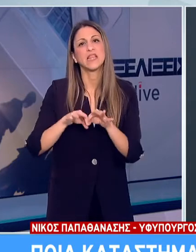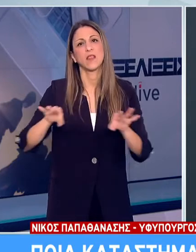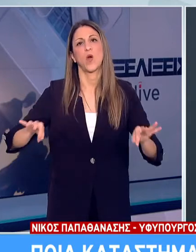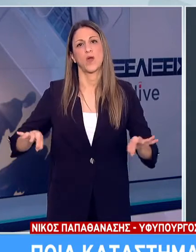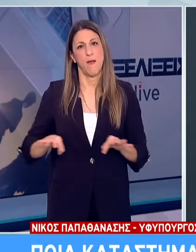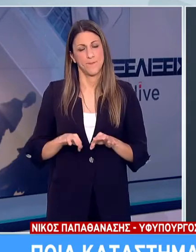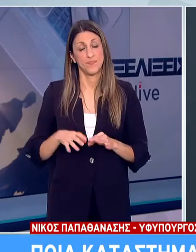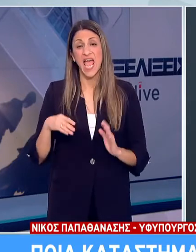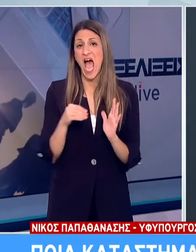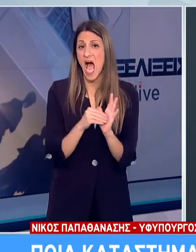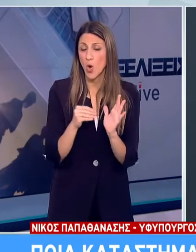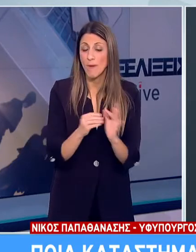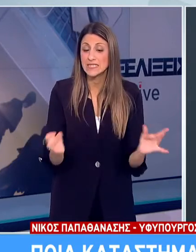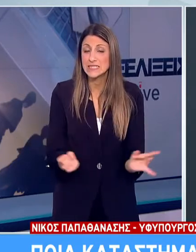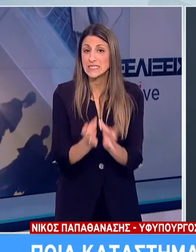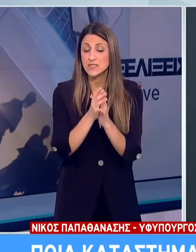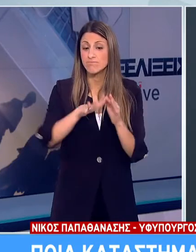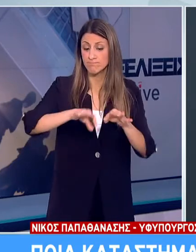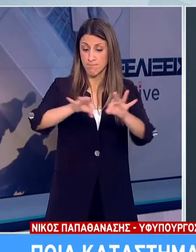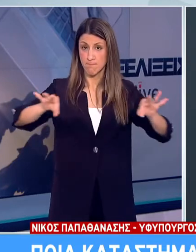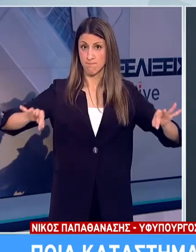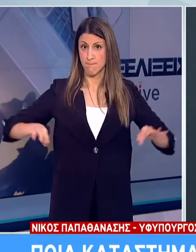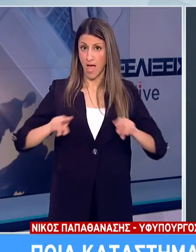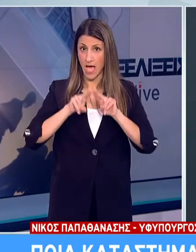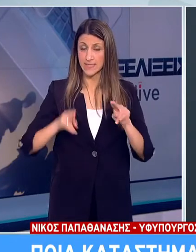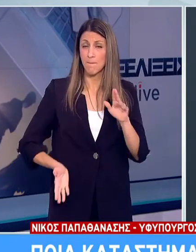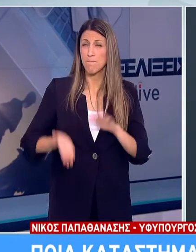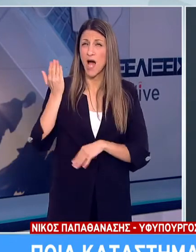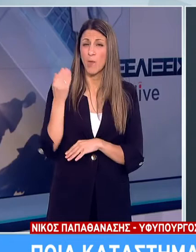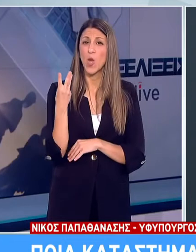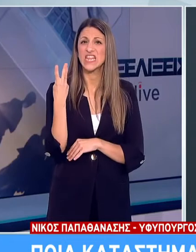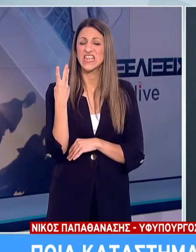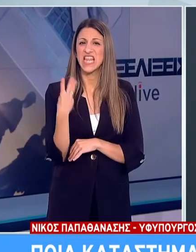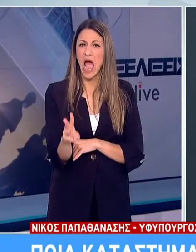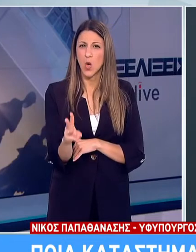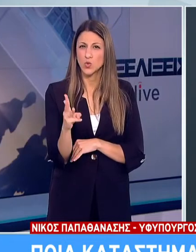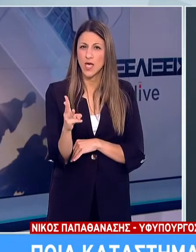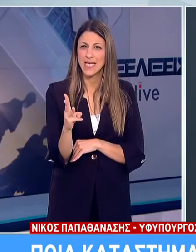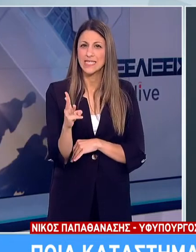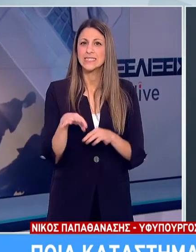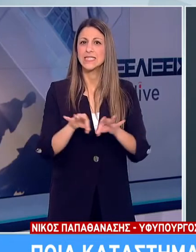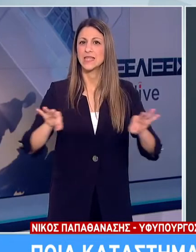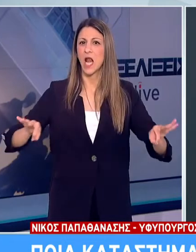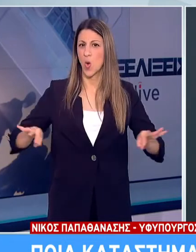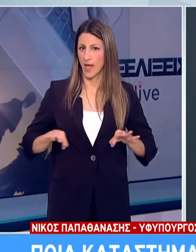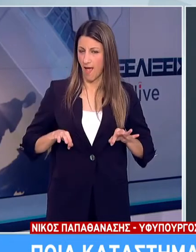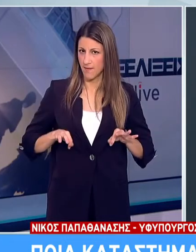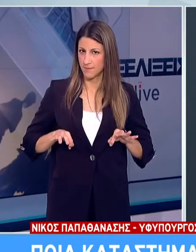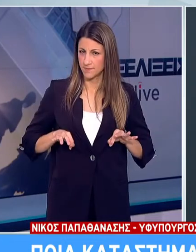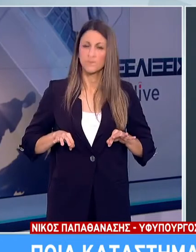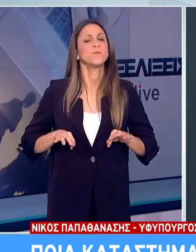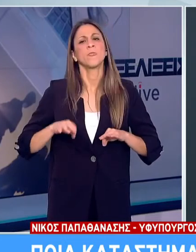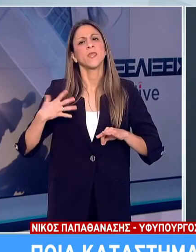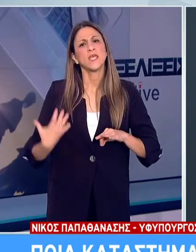μέτρα. Επίσης, σε περίπτωση που το ευαδόν του καταστήματος υπερβαίνει τα 300 τετραγωνικά μέτρα και αναπτύσσεται